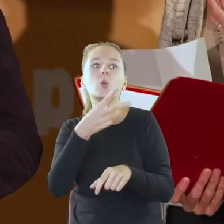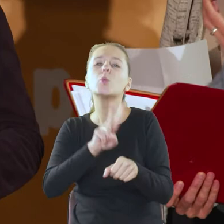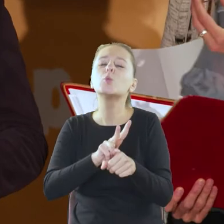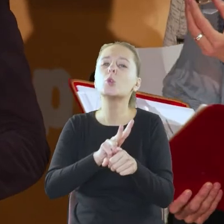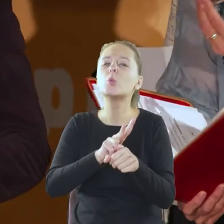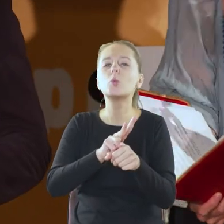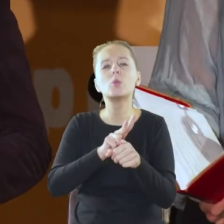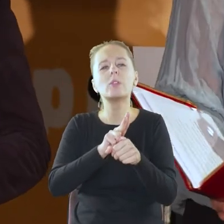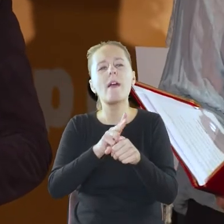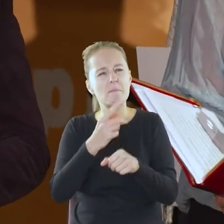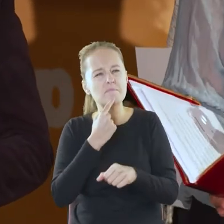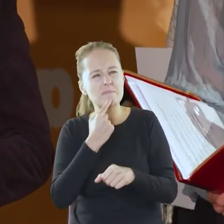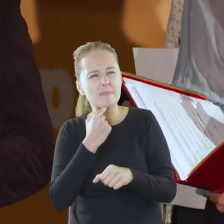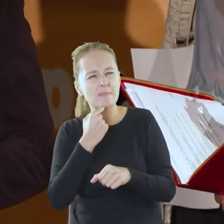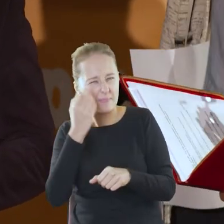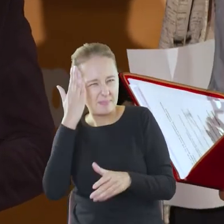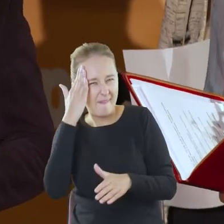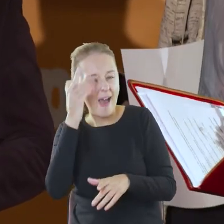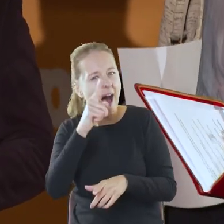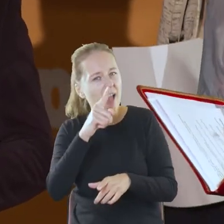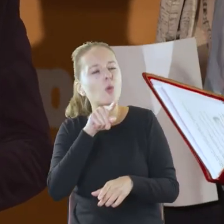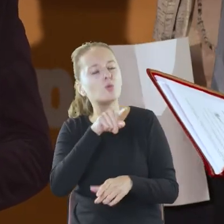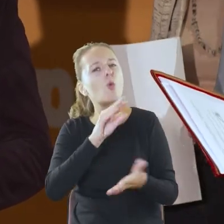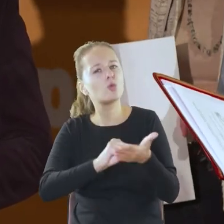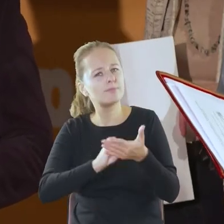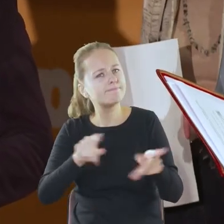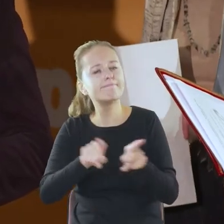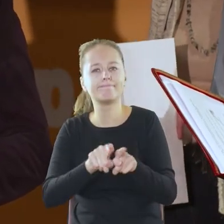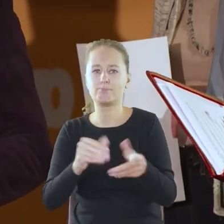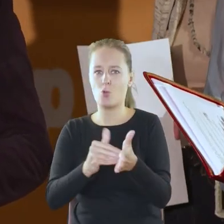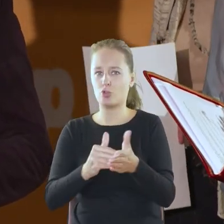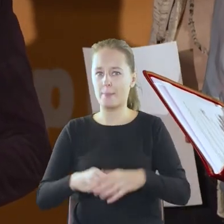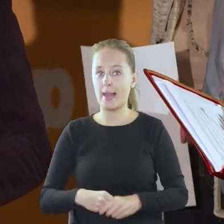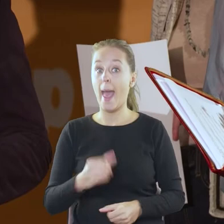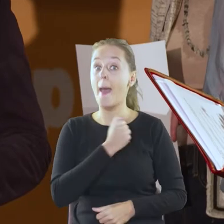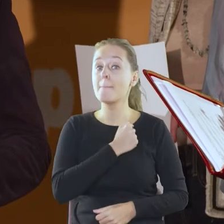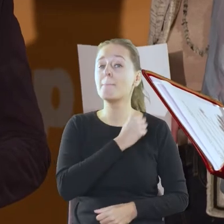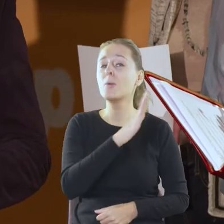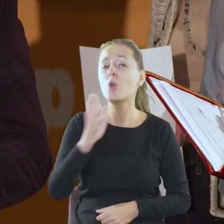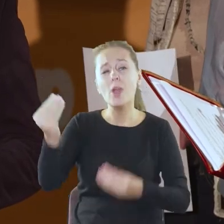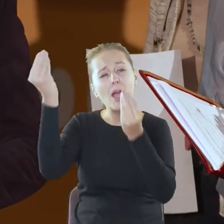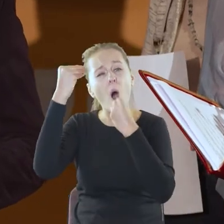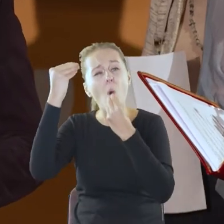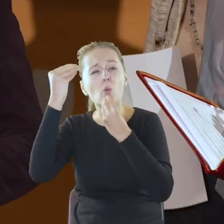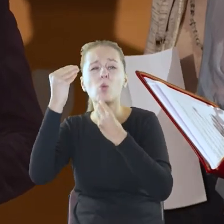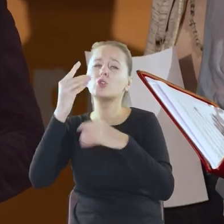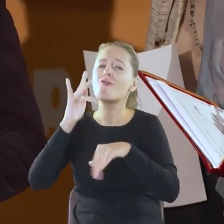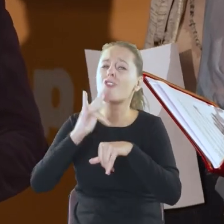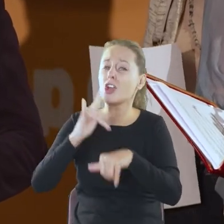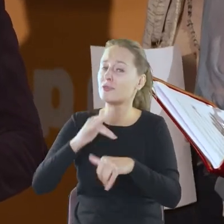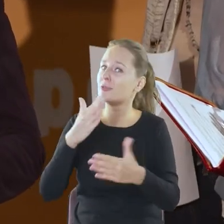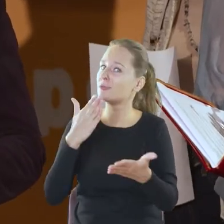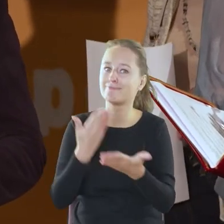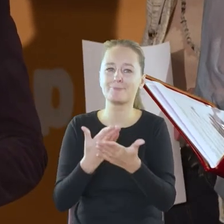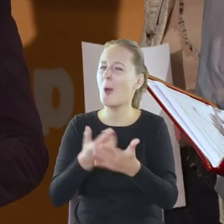i też to doświadczenie jest nam potrzebne. Biblioteka nas uczy również wrażliwości. Dlatego musi